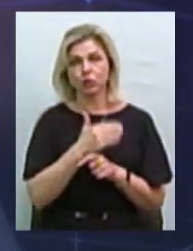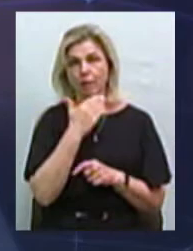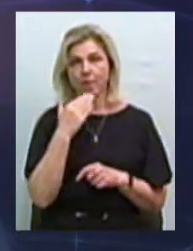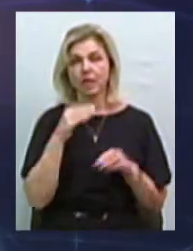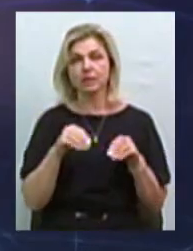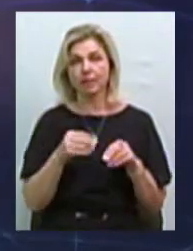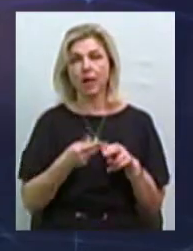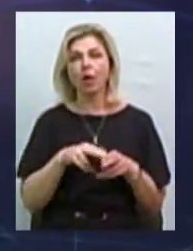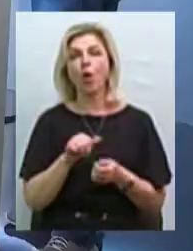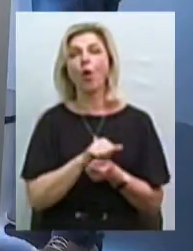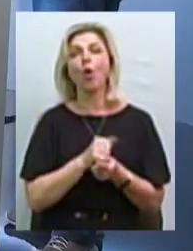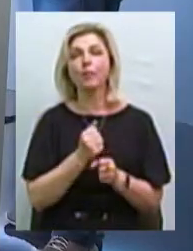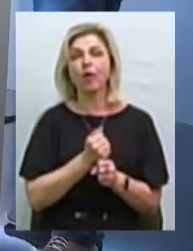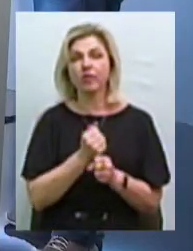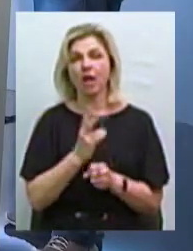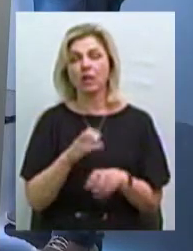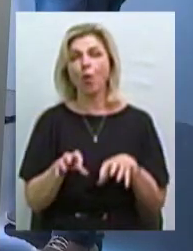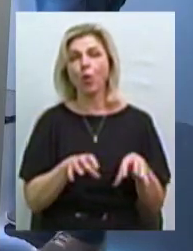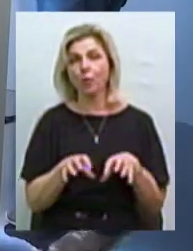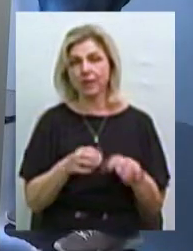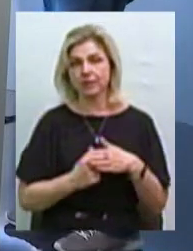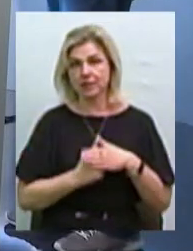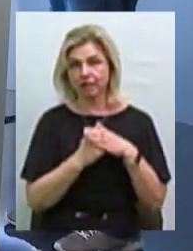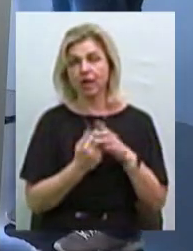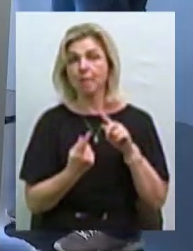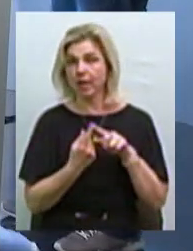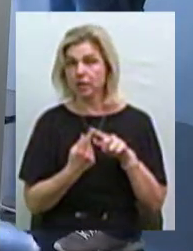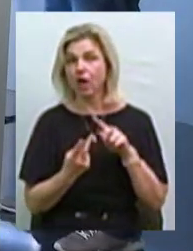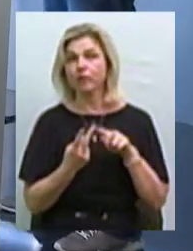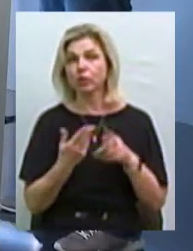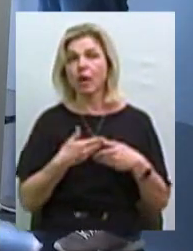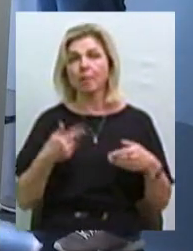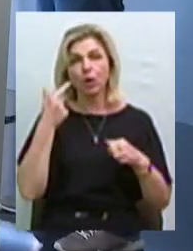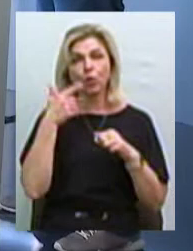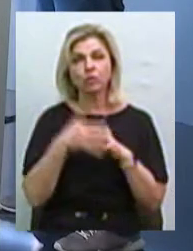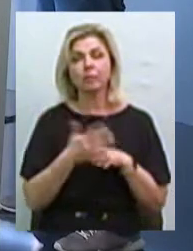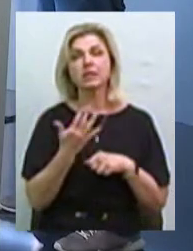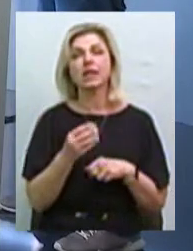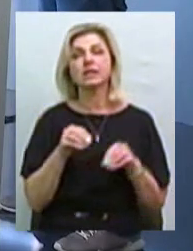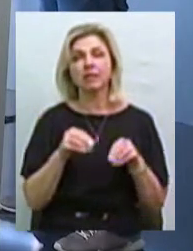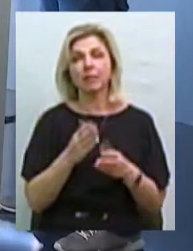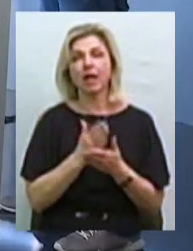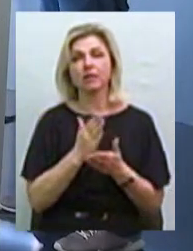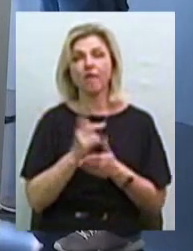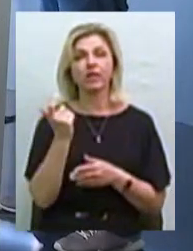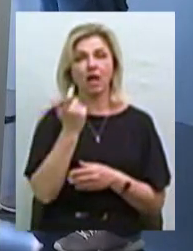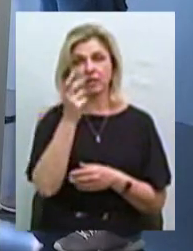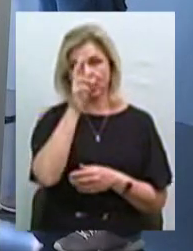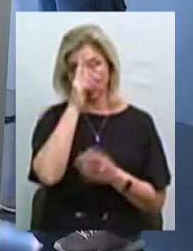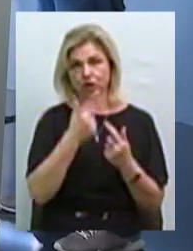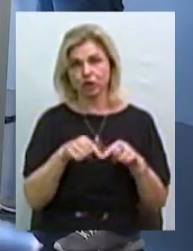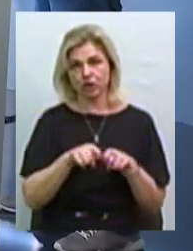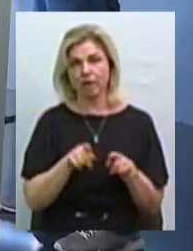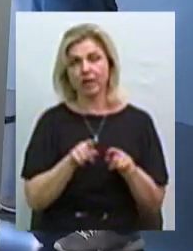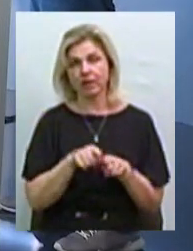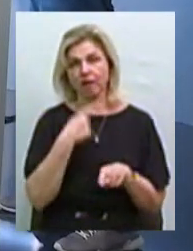яку сьогодні обробляють, на корупційних засадах. Це по-перше. По-друге, ми не розуміємо, скільки землі знаходиться у власності держави, сказав інтерв'ю